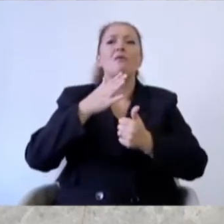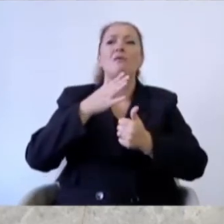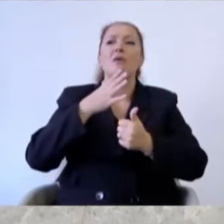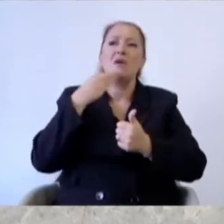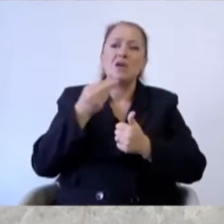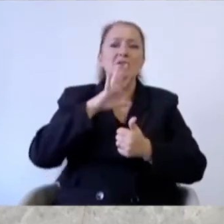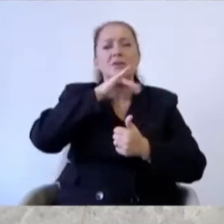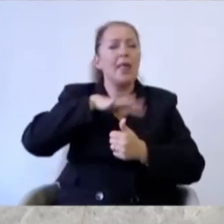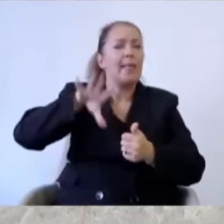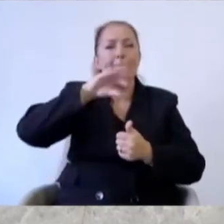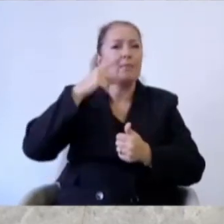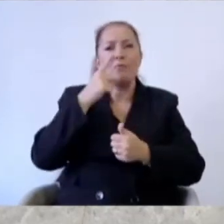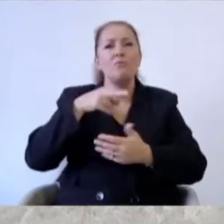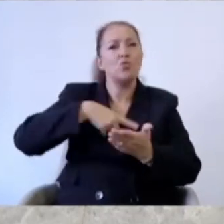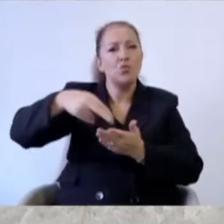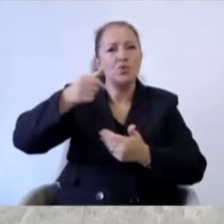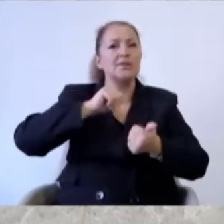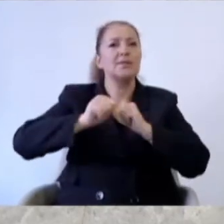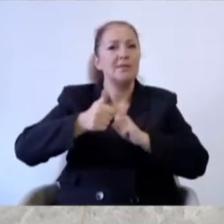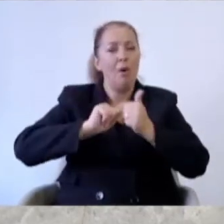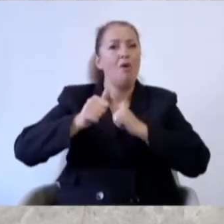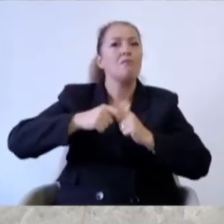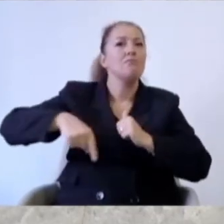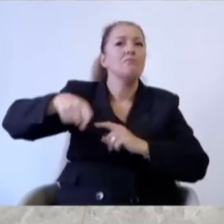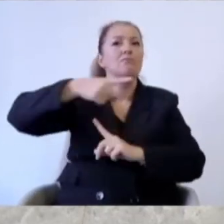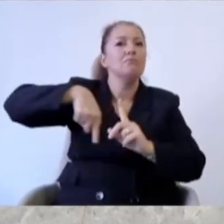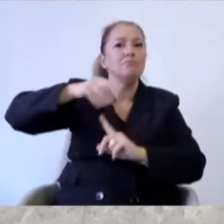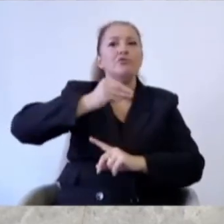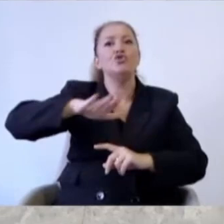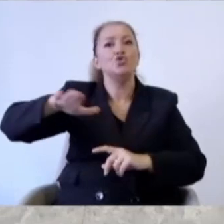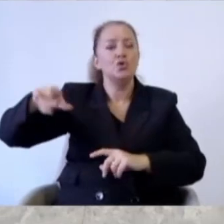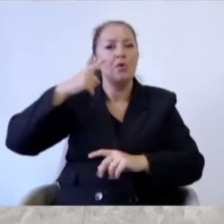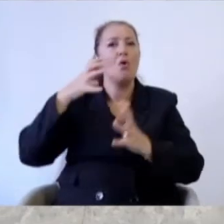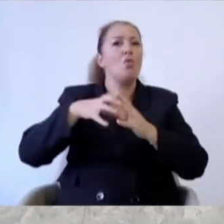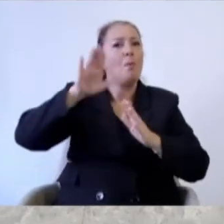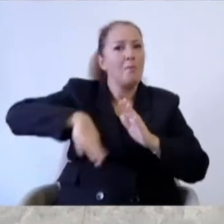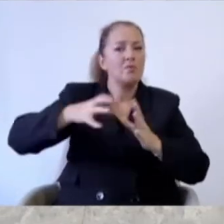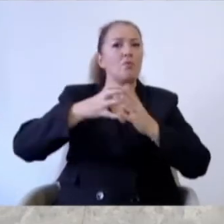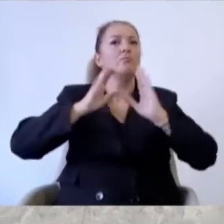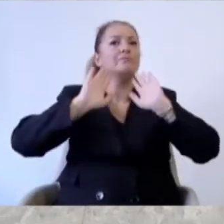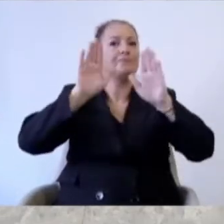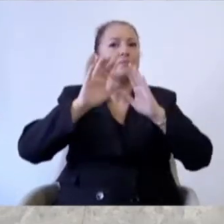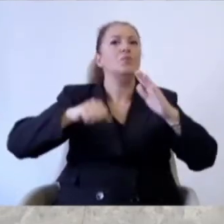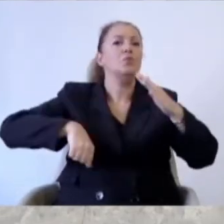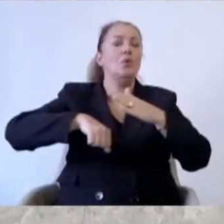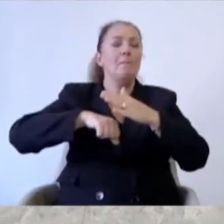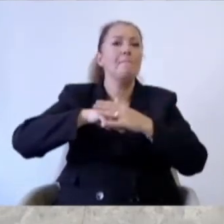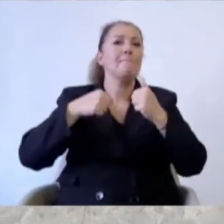yürüyüş yapabileceği, parkurların olduğu ve evlatlarımızın basketbol, voleybol ve futbol